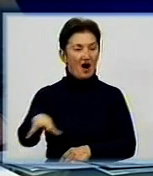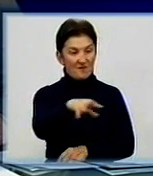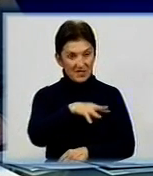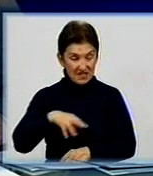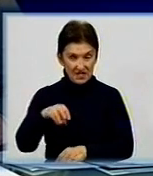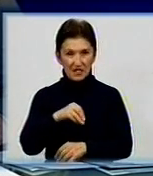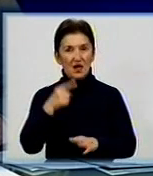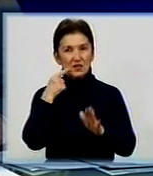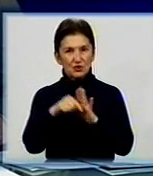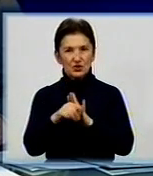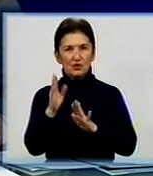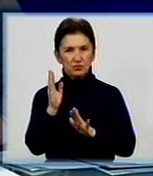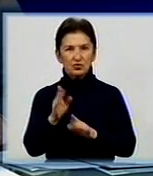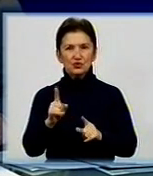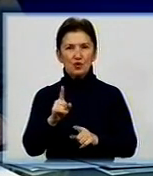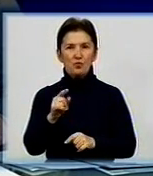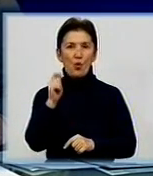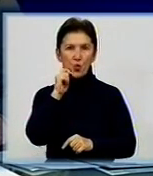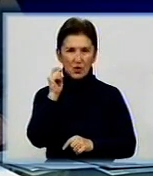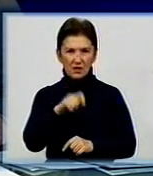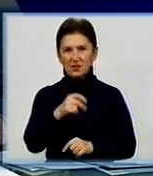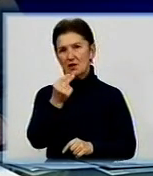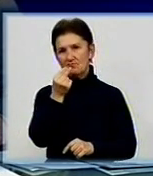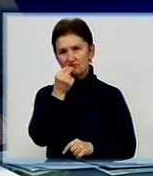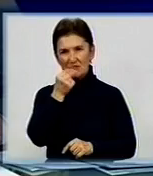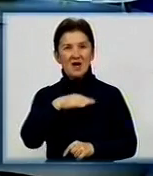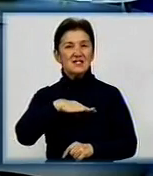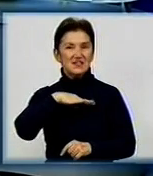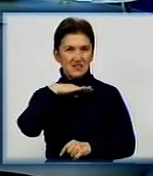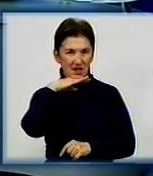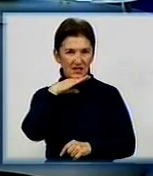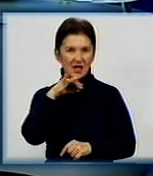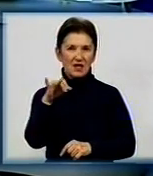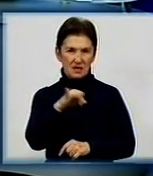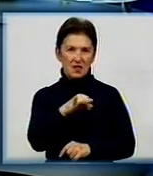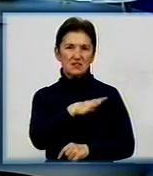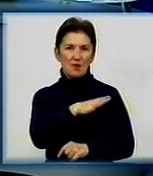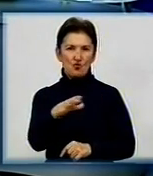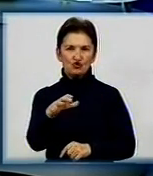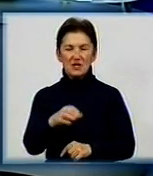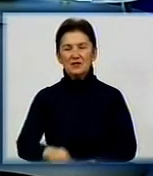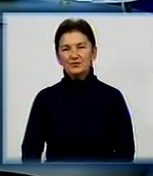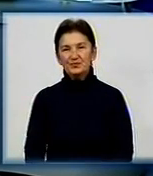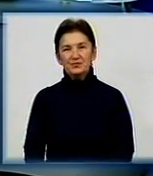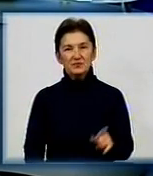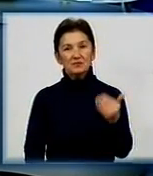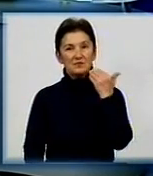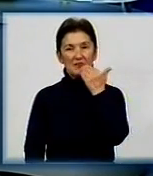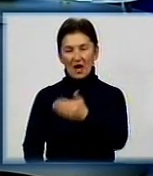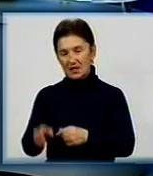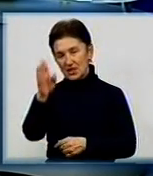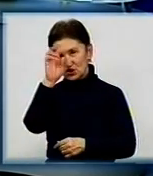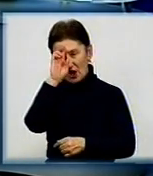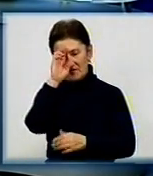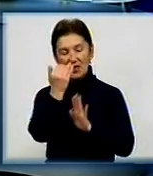для того, щоб Україна була сита і заможна. Добре, давайте про державні програми. Що держава пропонує